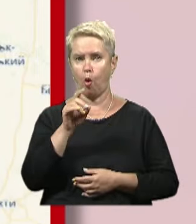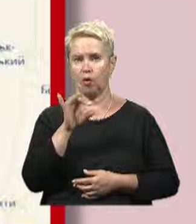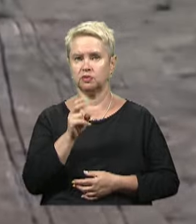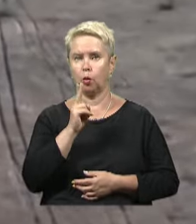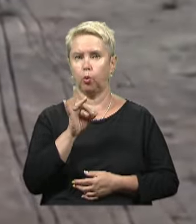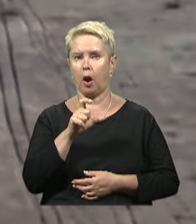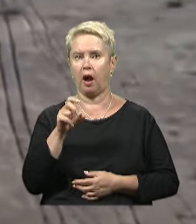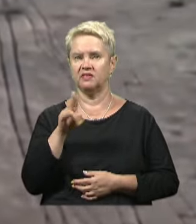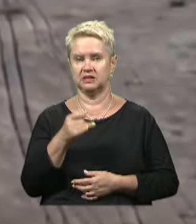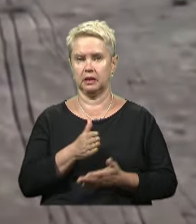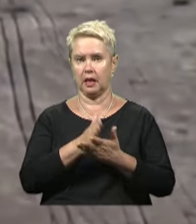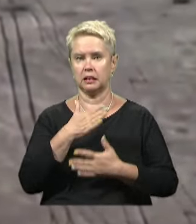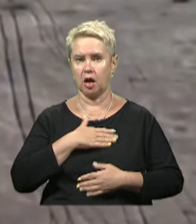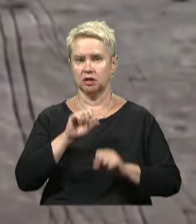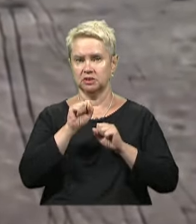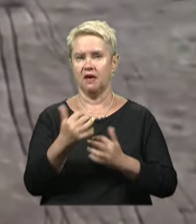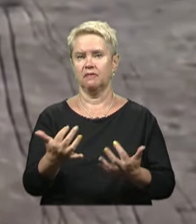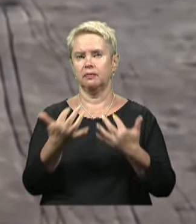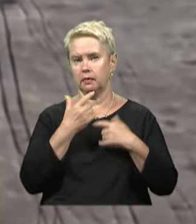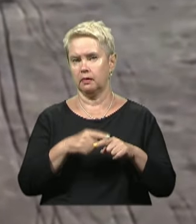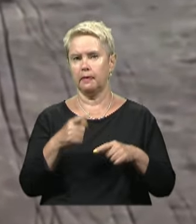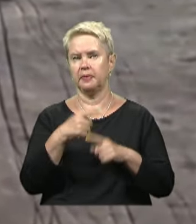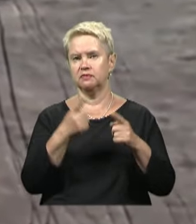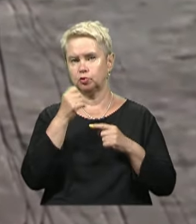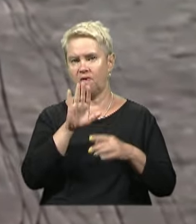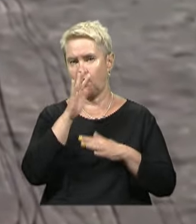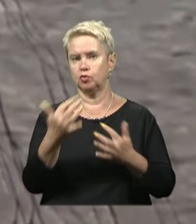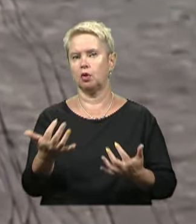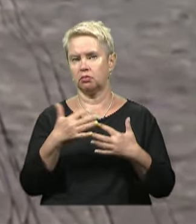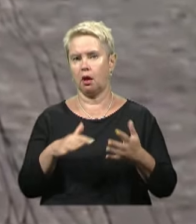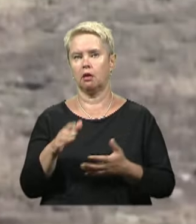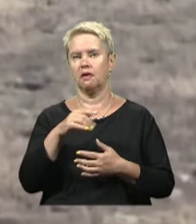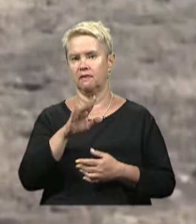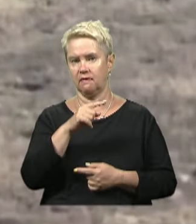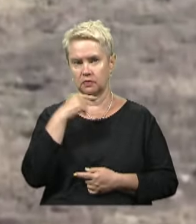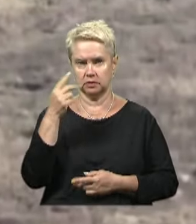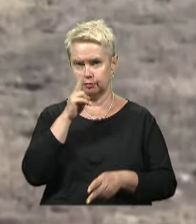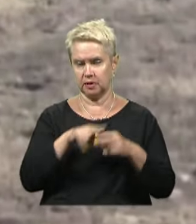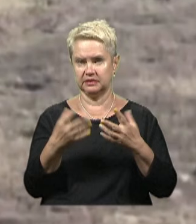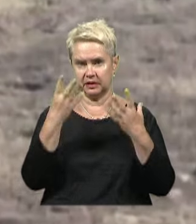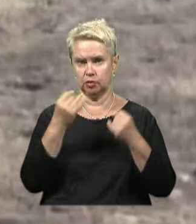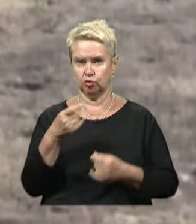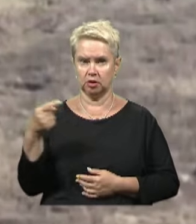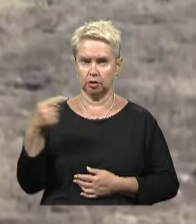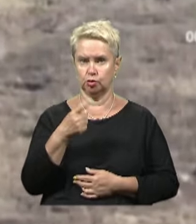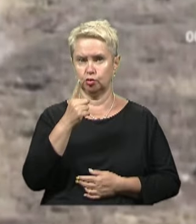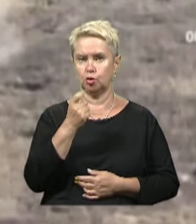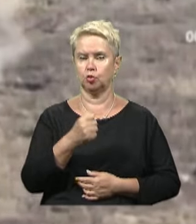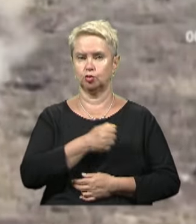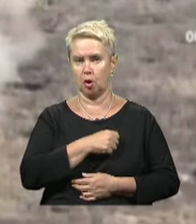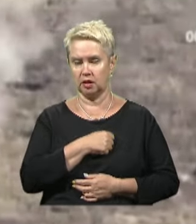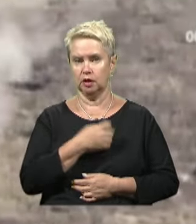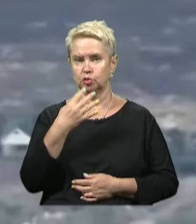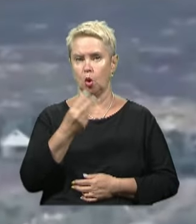Курахівському напрямках. Наші захисники відбили майже півсотні ворожих атак. Окпанти втратили за добу ще 1100 солдатів,